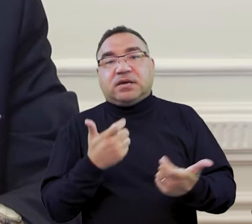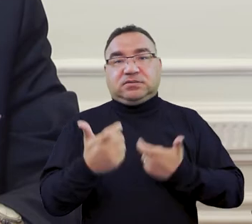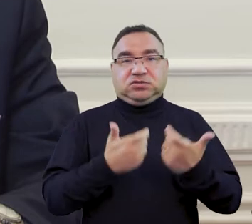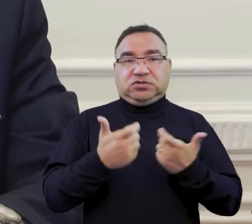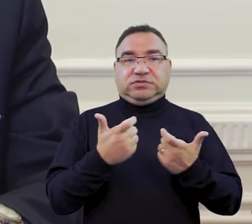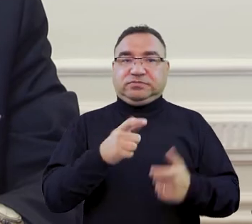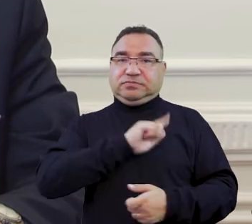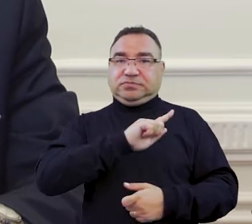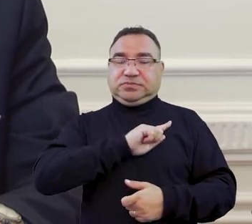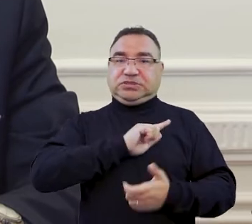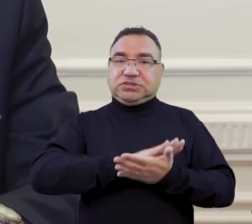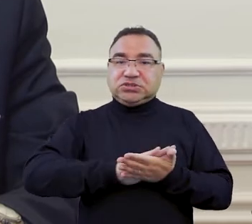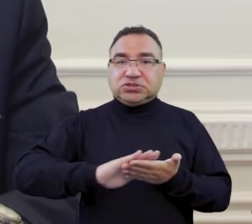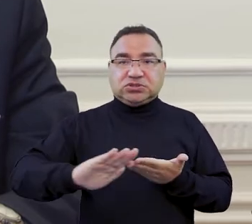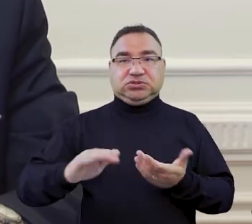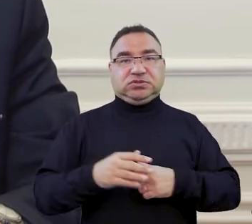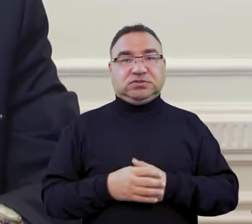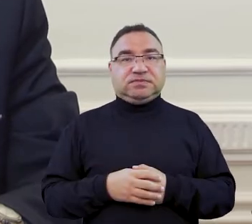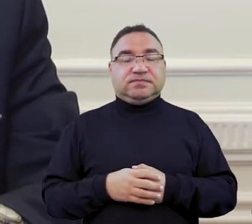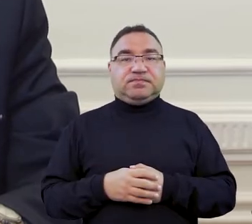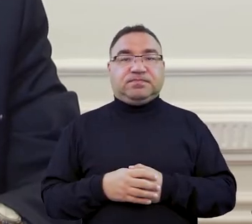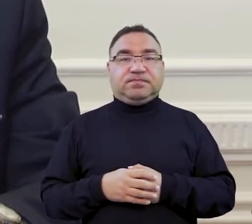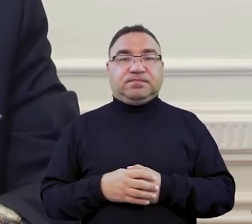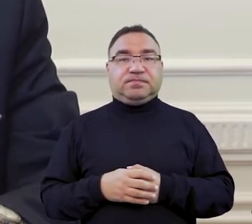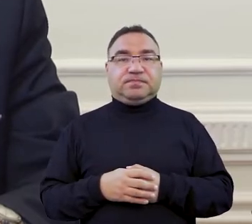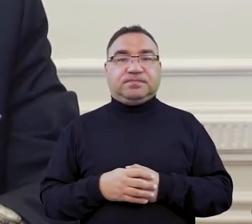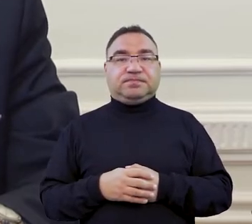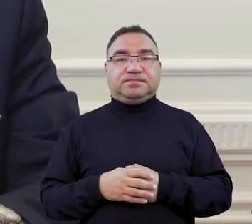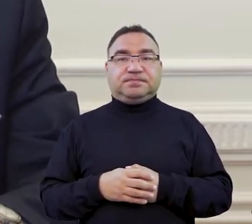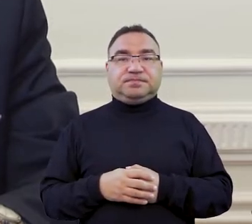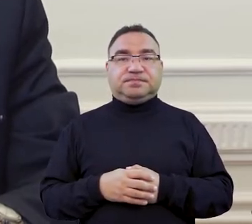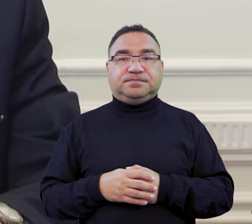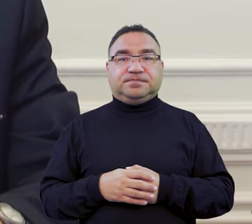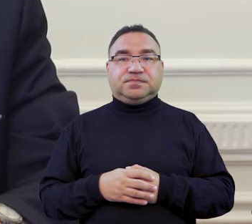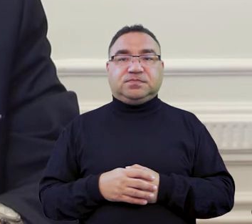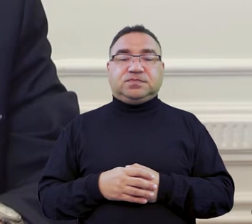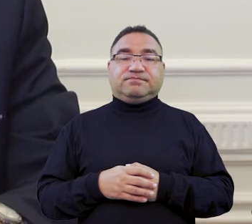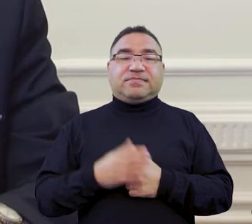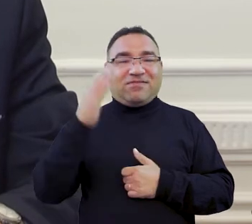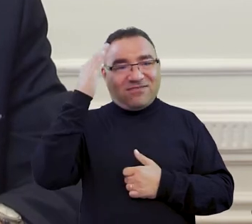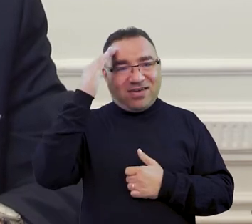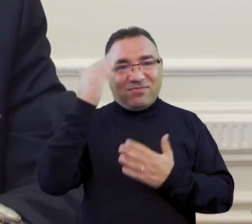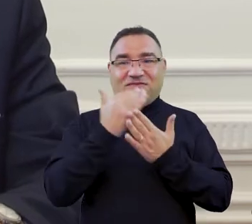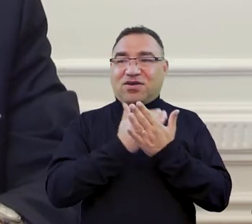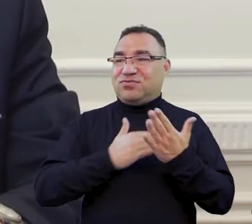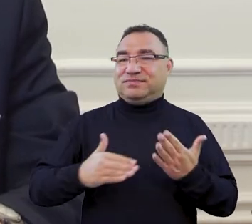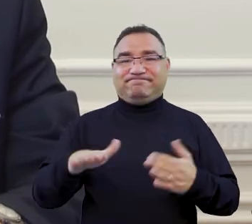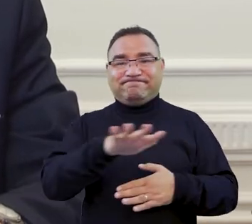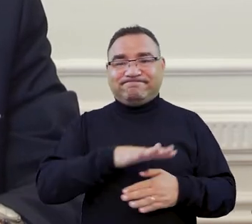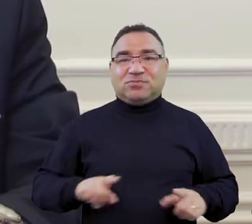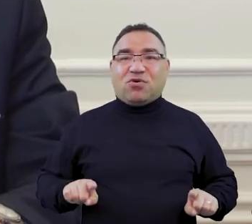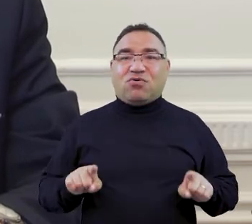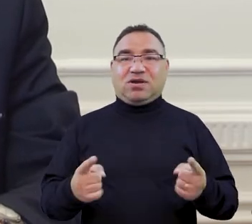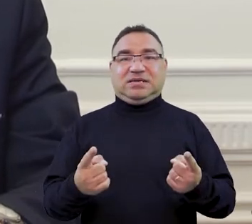ten reżim sanitarny i te uwarunkowania takie organizacyjno